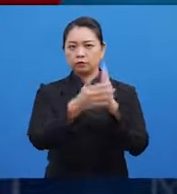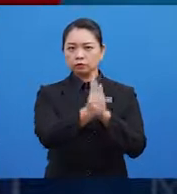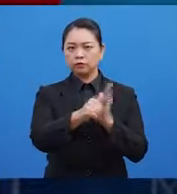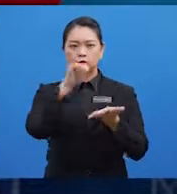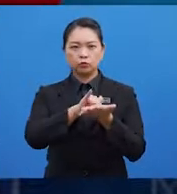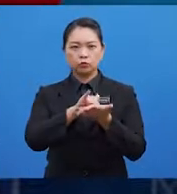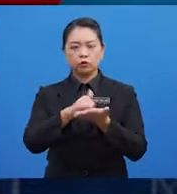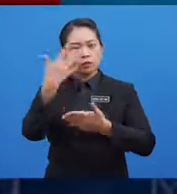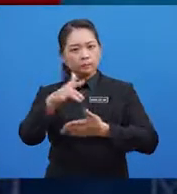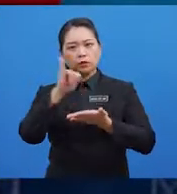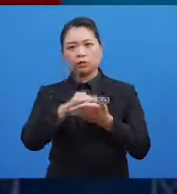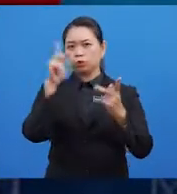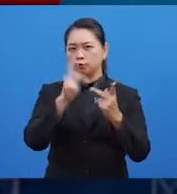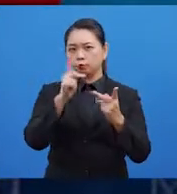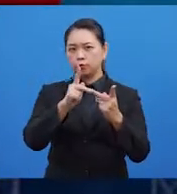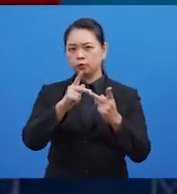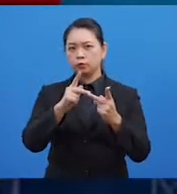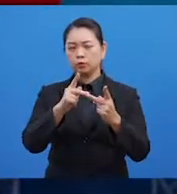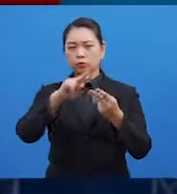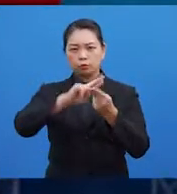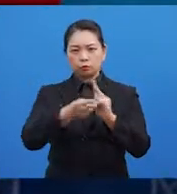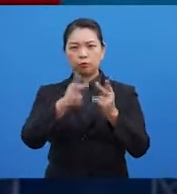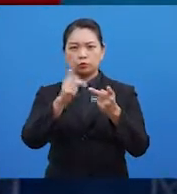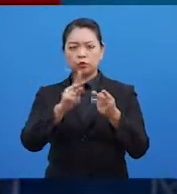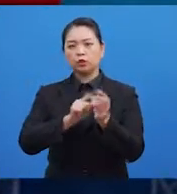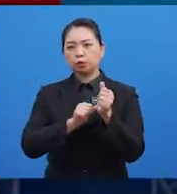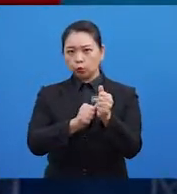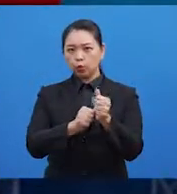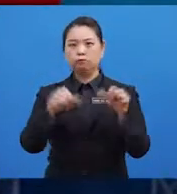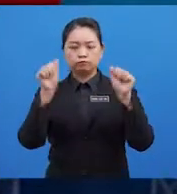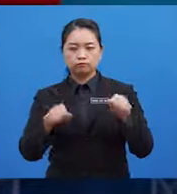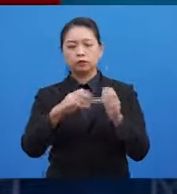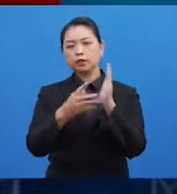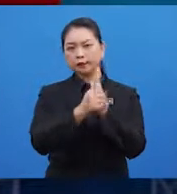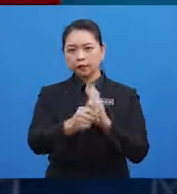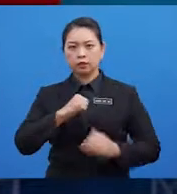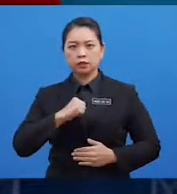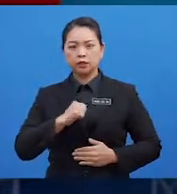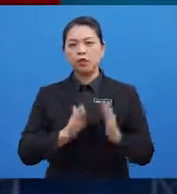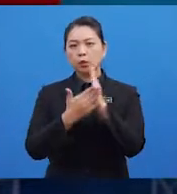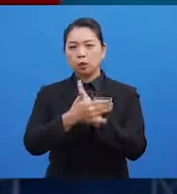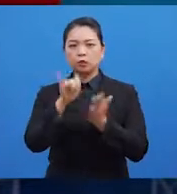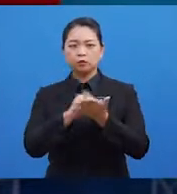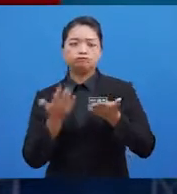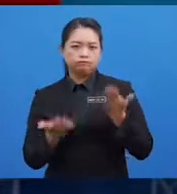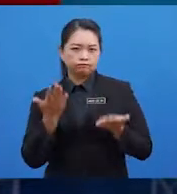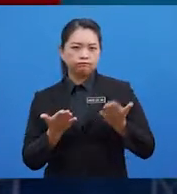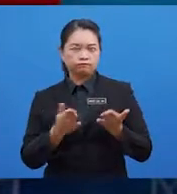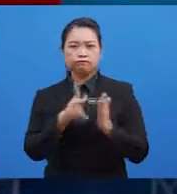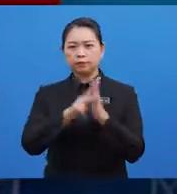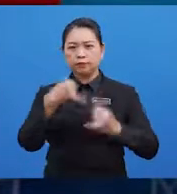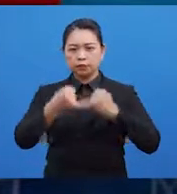kemudiannya diubah suai mengikut kemampuan dan kebolehan sendiri Oleh itu, kebarang kalian